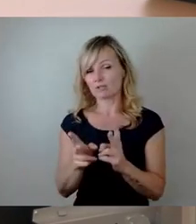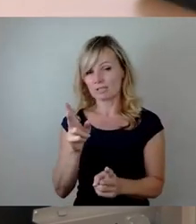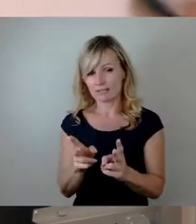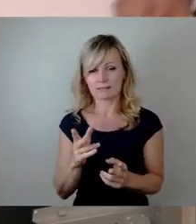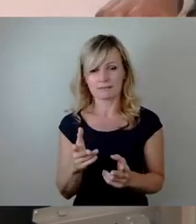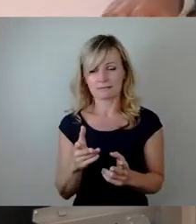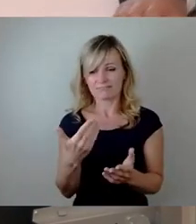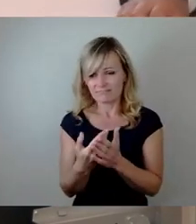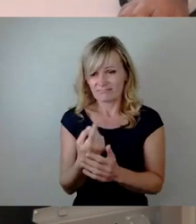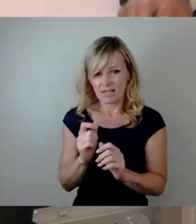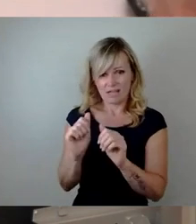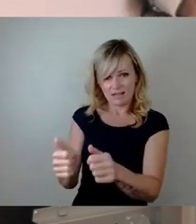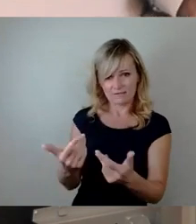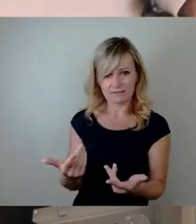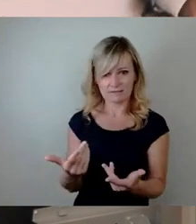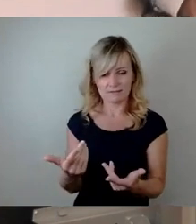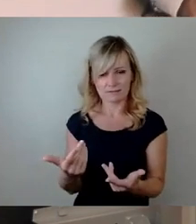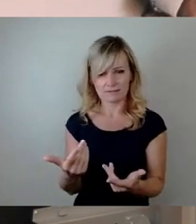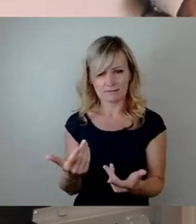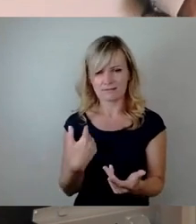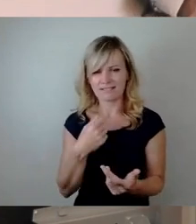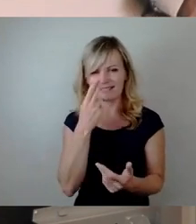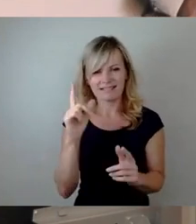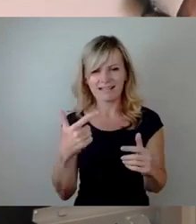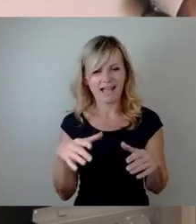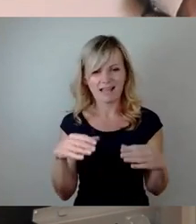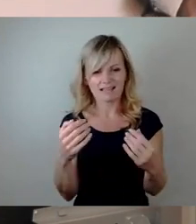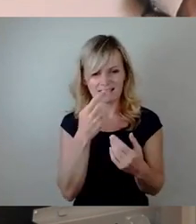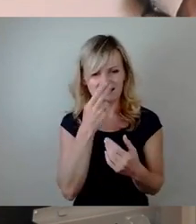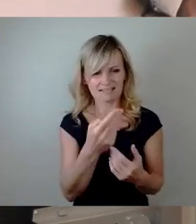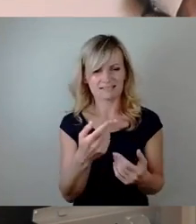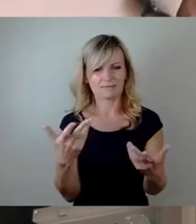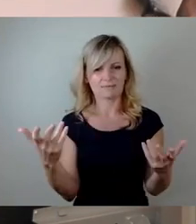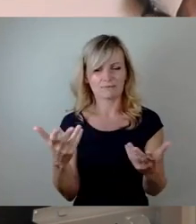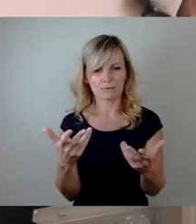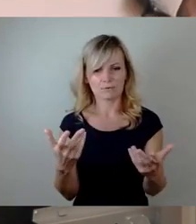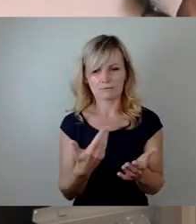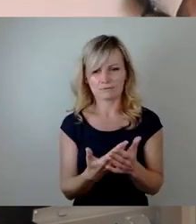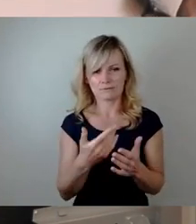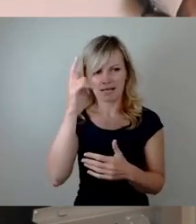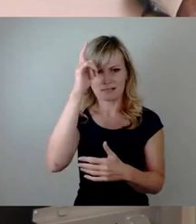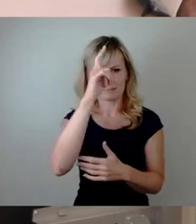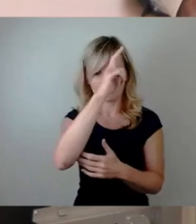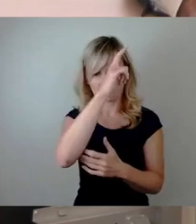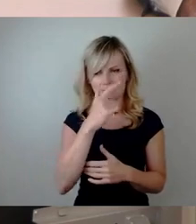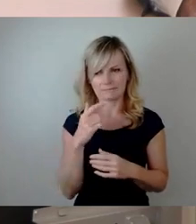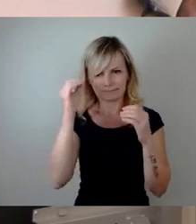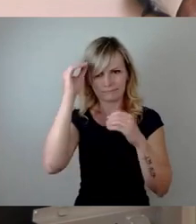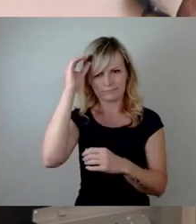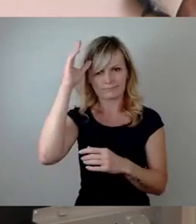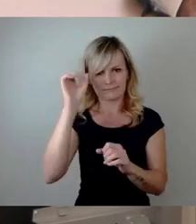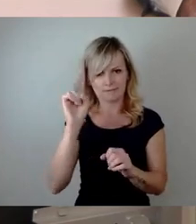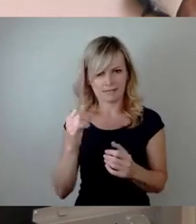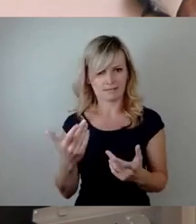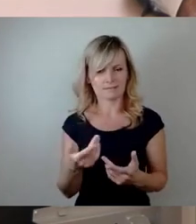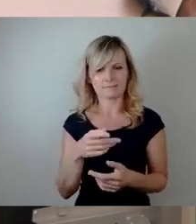Und ich sehe auch überhaupt keinen Ansatz dafür, dass wir diese Expertise erreichen können. Das Klinikum hat